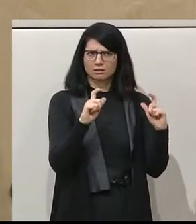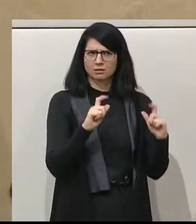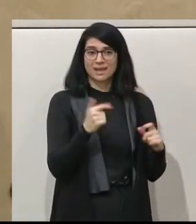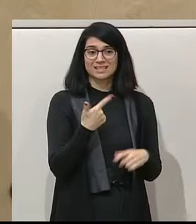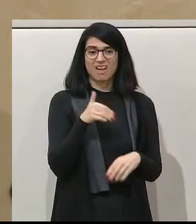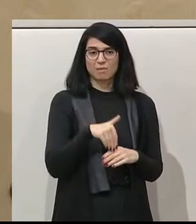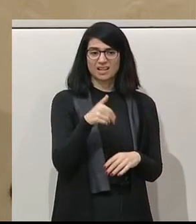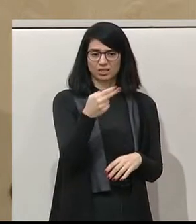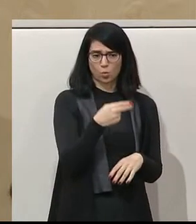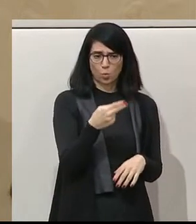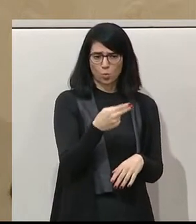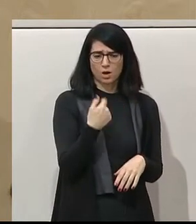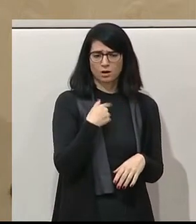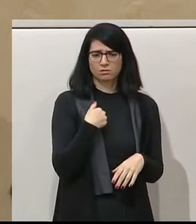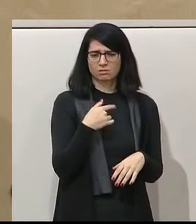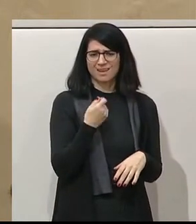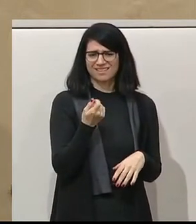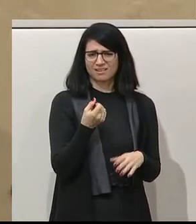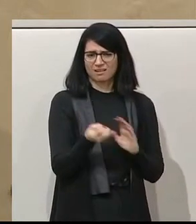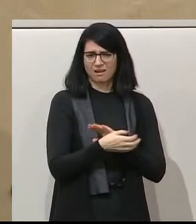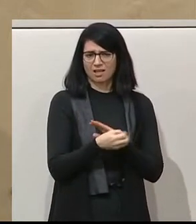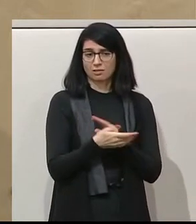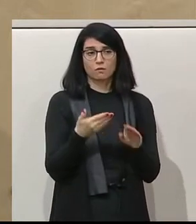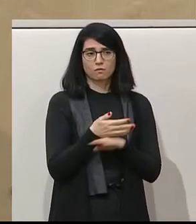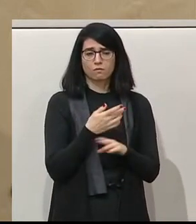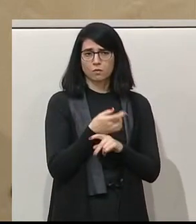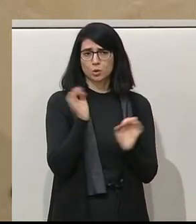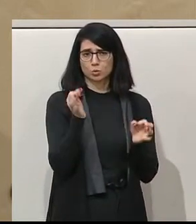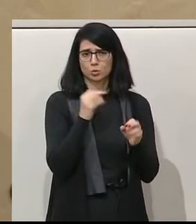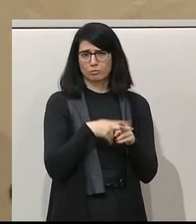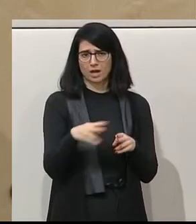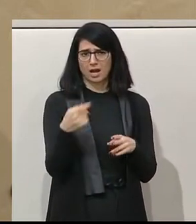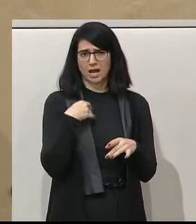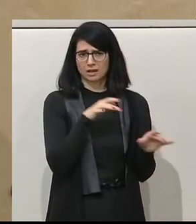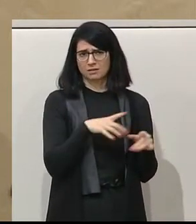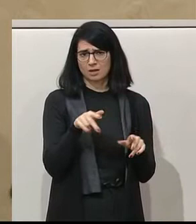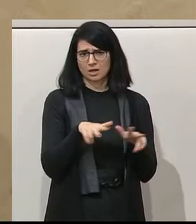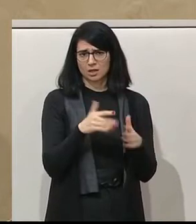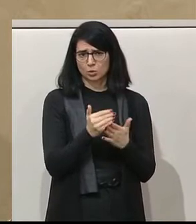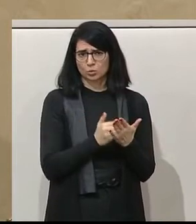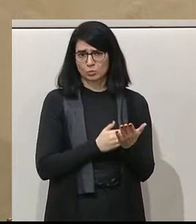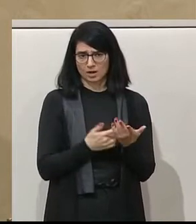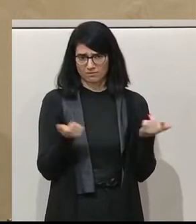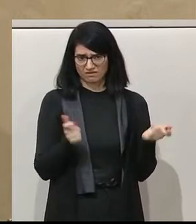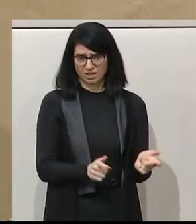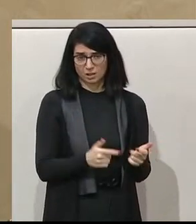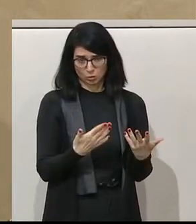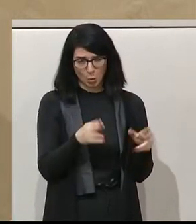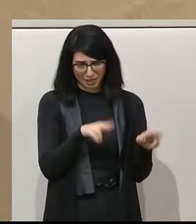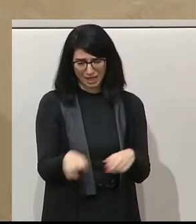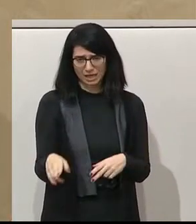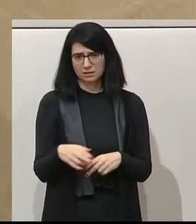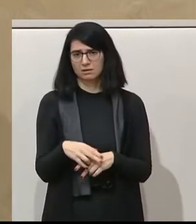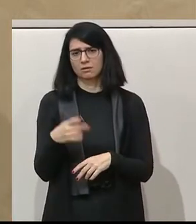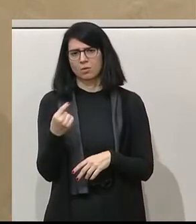Milliarden Euro Körpergeld für die Superreichen im Regierungsprogramm festgeschrieben? Für die, die ihr